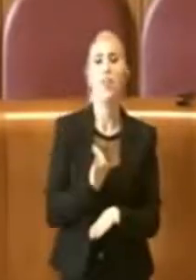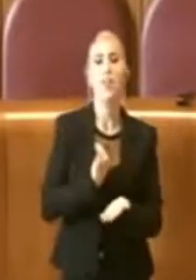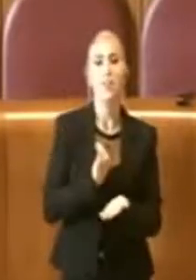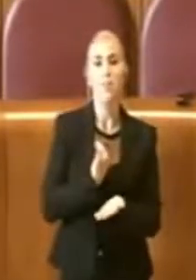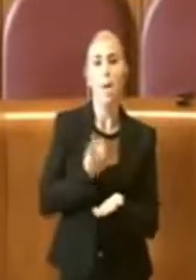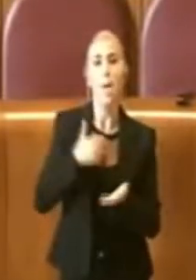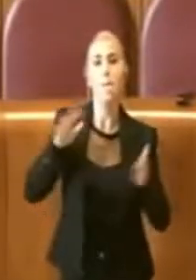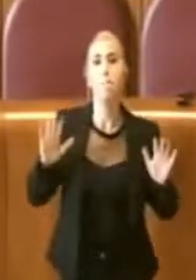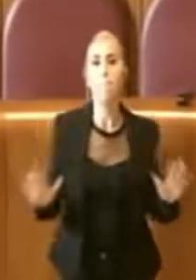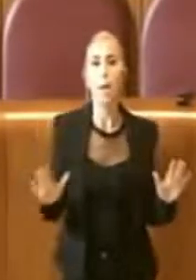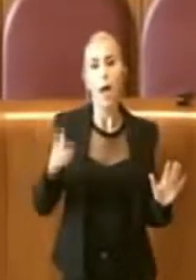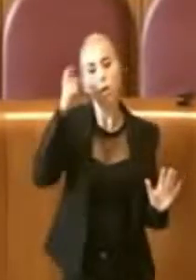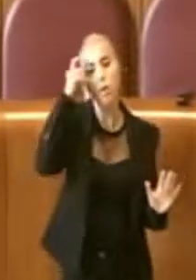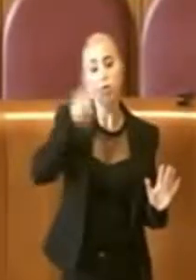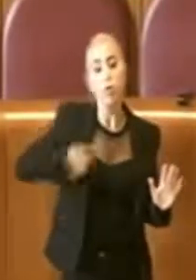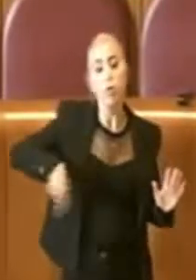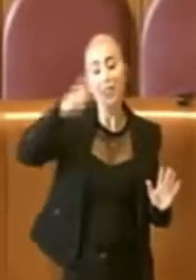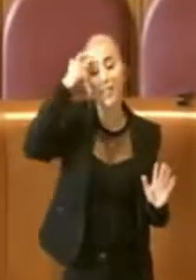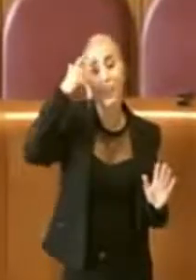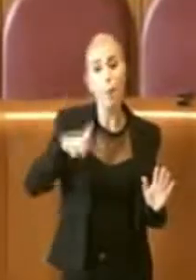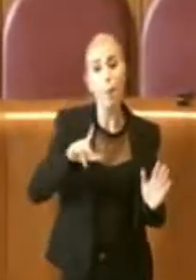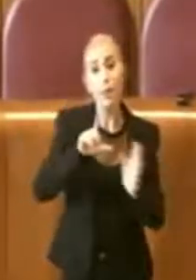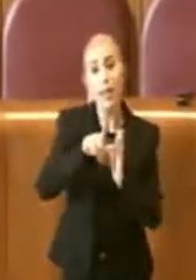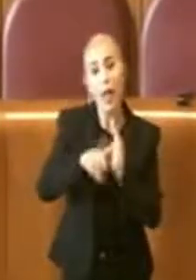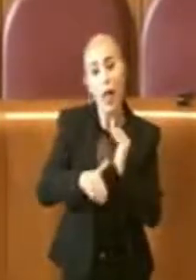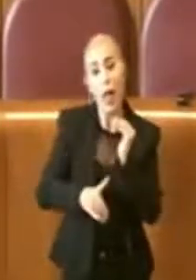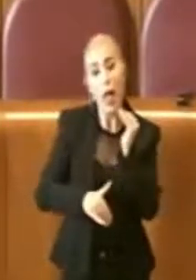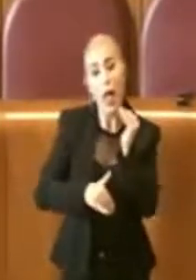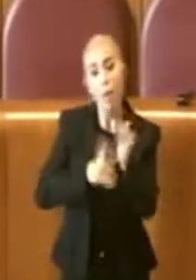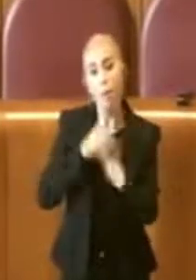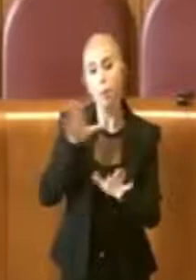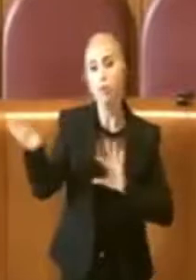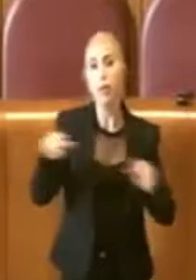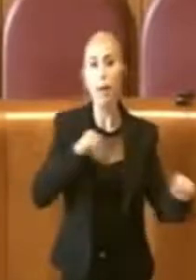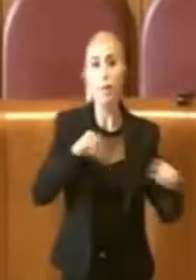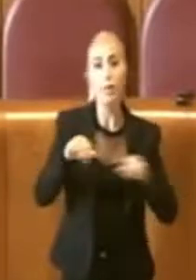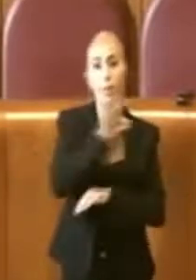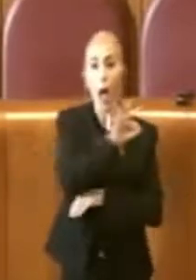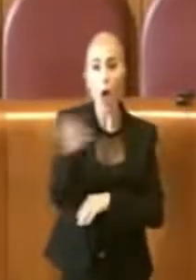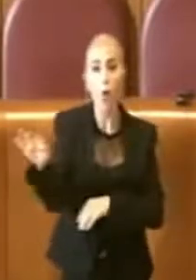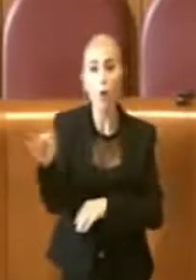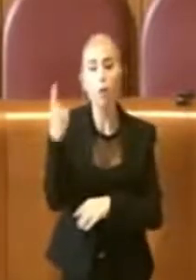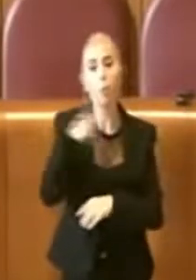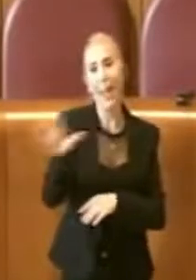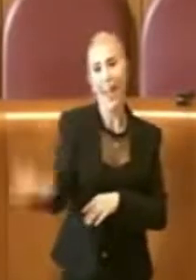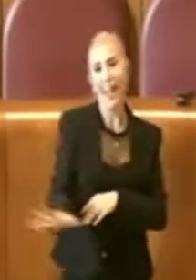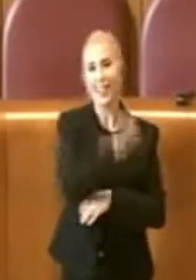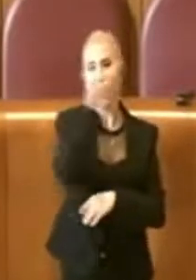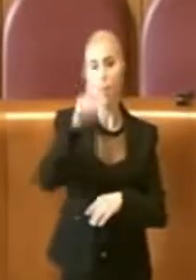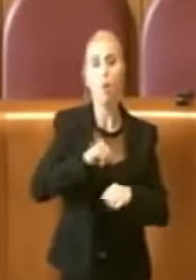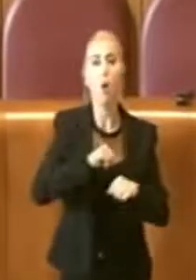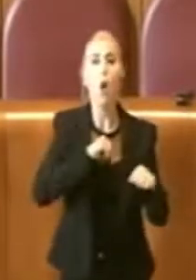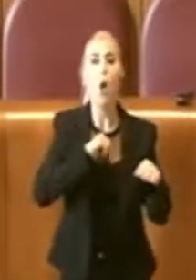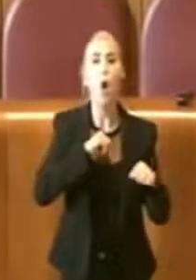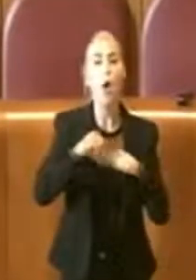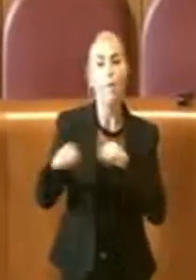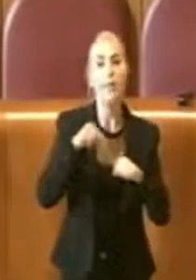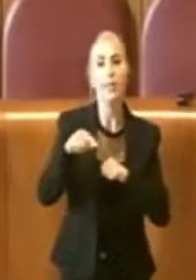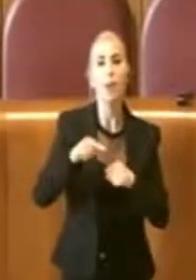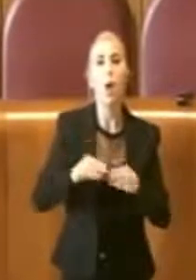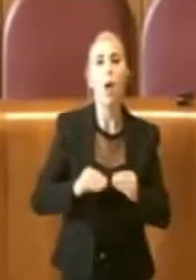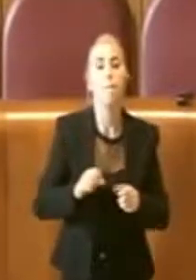Però sappiamo benissimo che nel tempo alcune scelte di alcune amministrazioni, per esempio quelle che hanno fatto saltare i piani economici con la